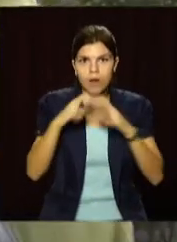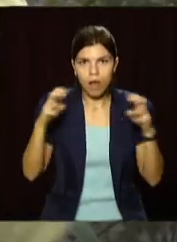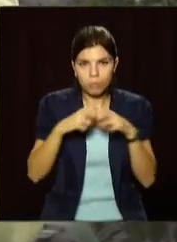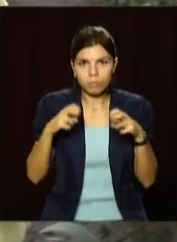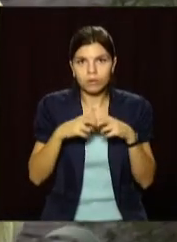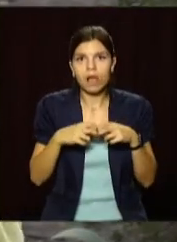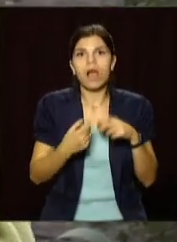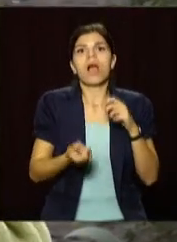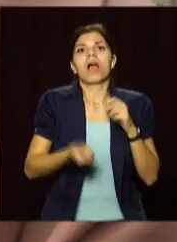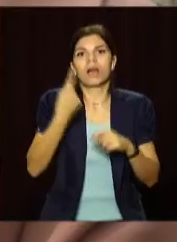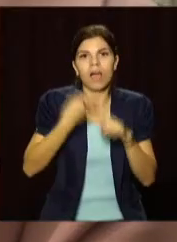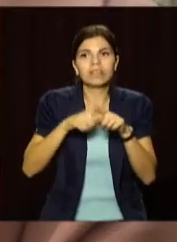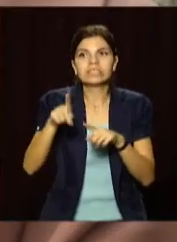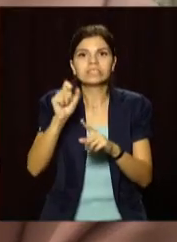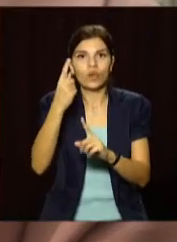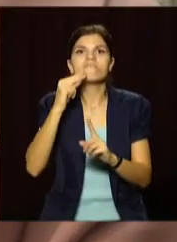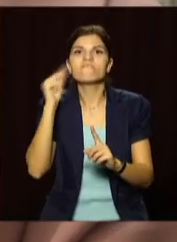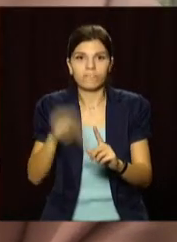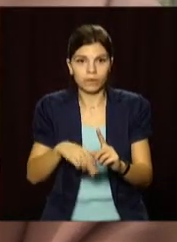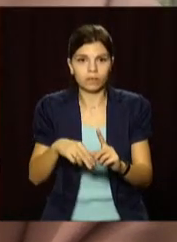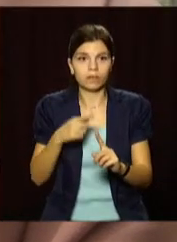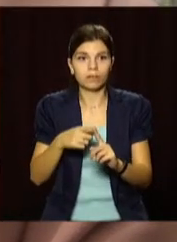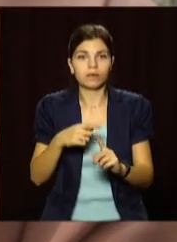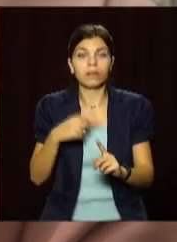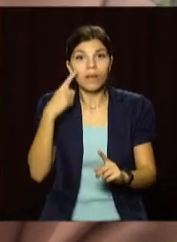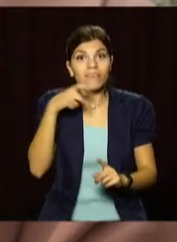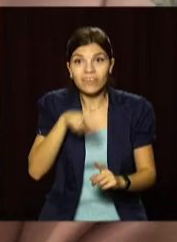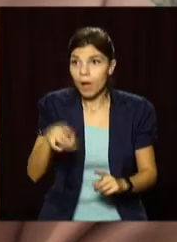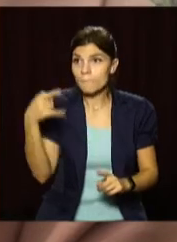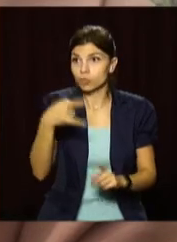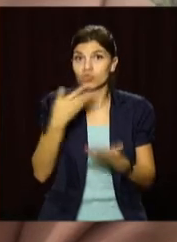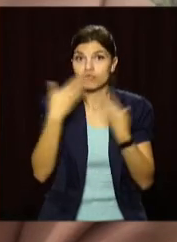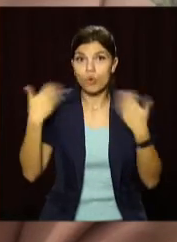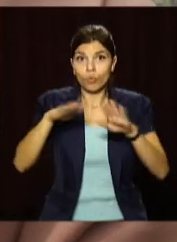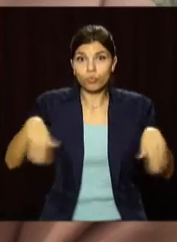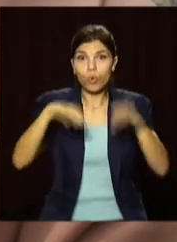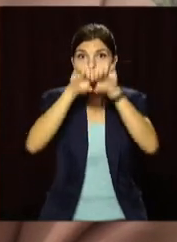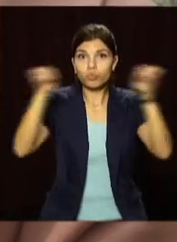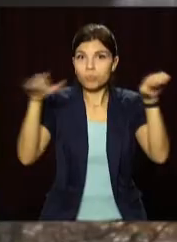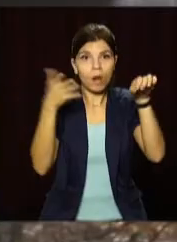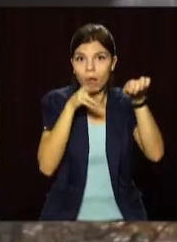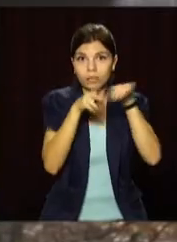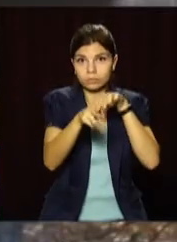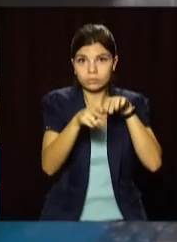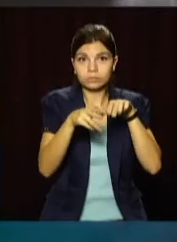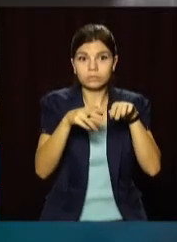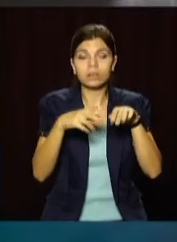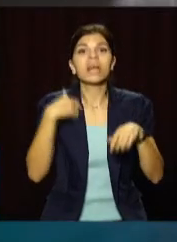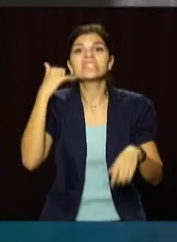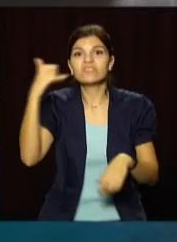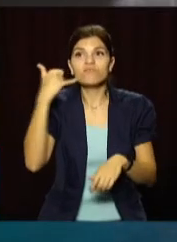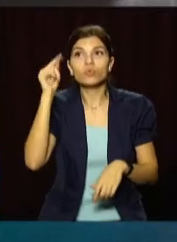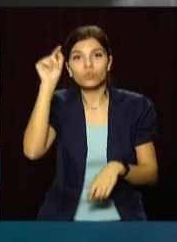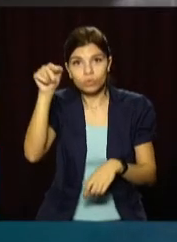натрапили на слід боржників. Вийшла, машини їхній немає, глянула, куска труби немає. Почали їм туди